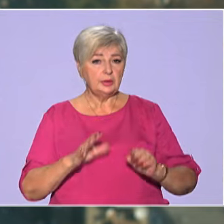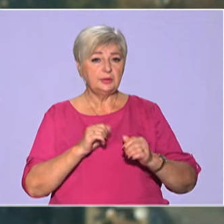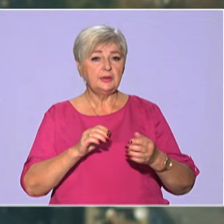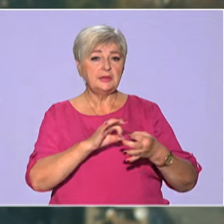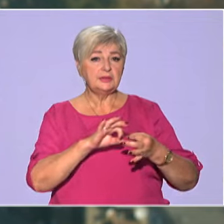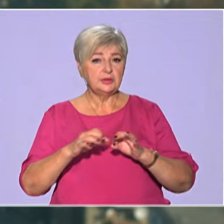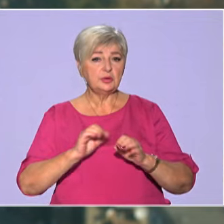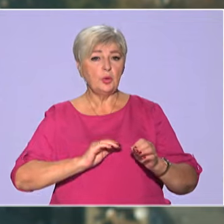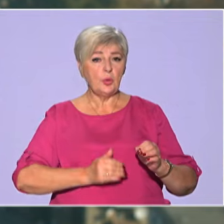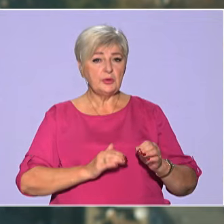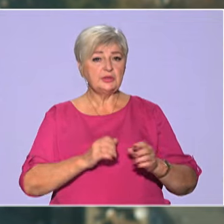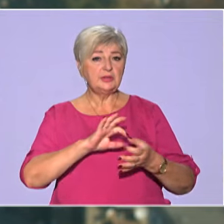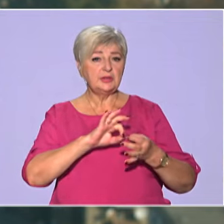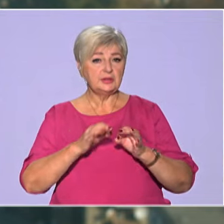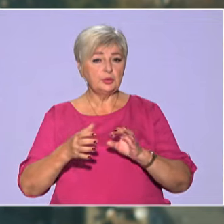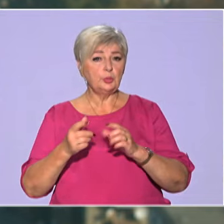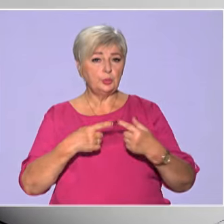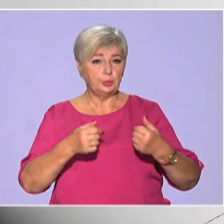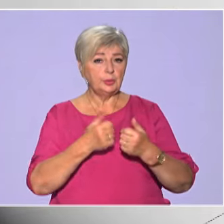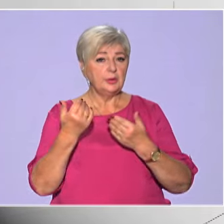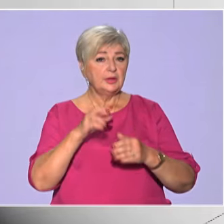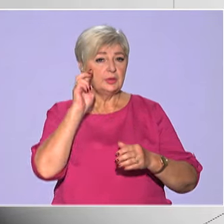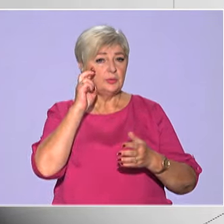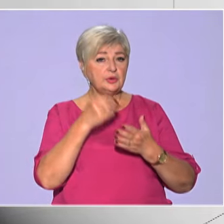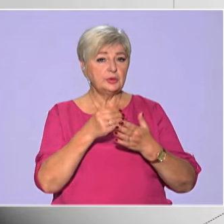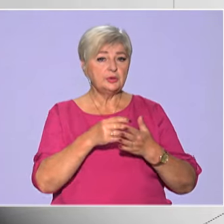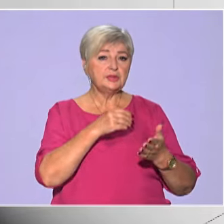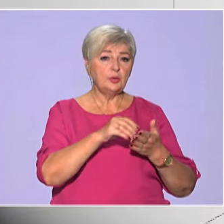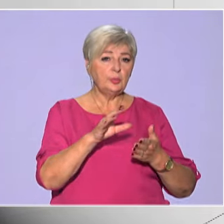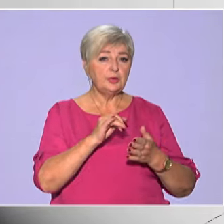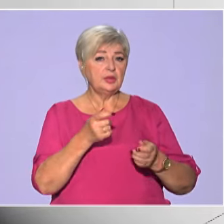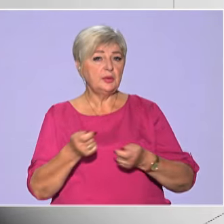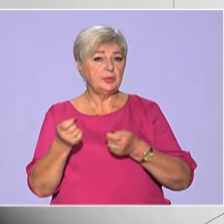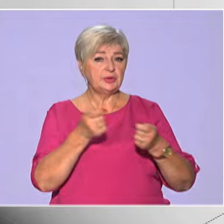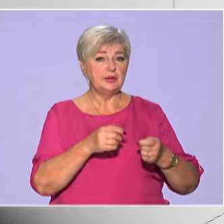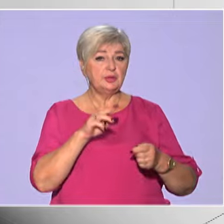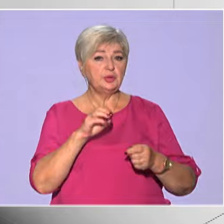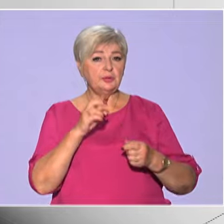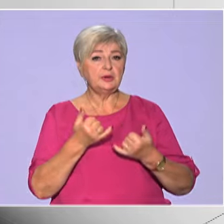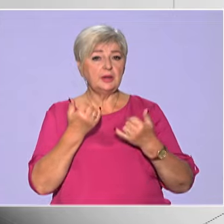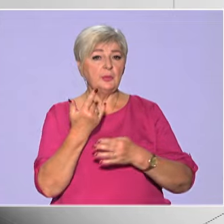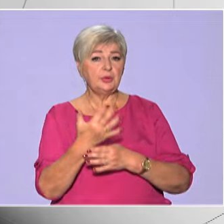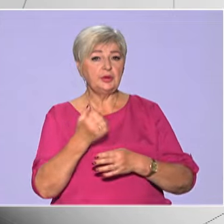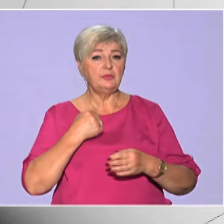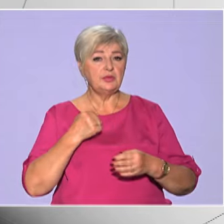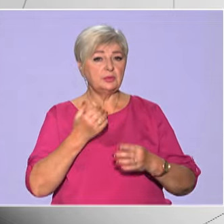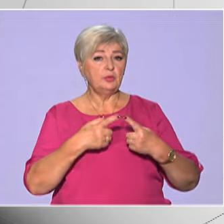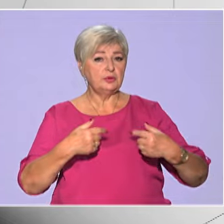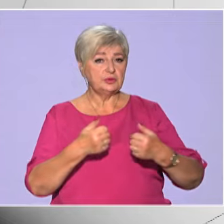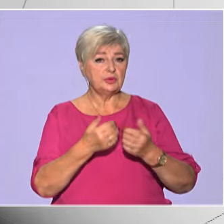комерційних структур. Вони за бюджетні кошти закупили та поставили товари для потреб військових частин.